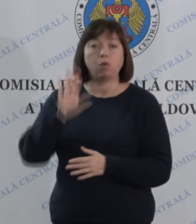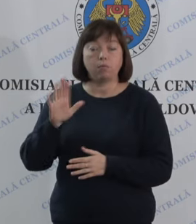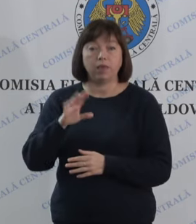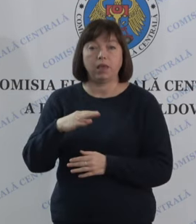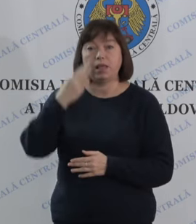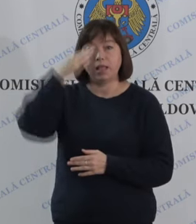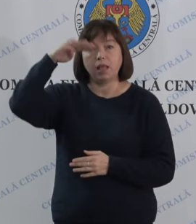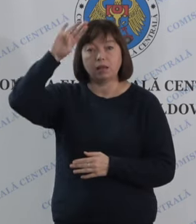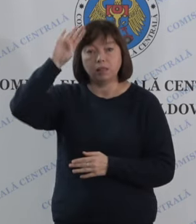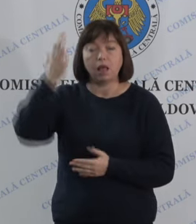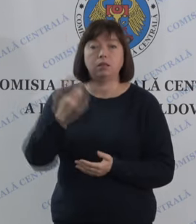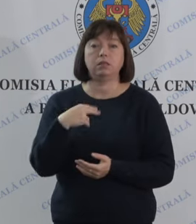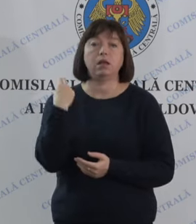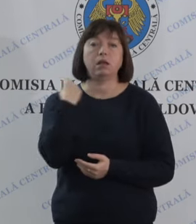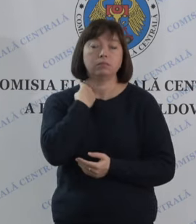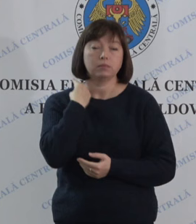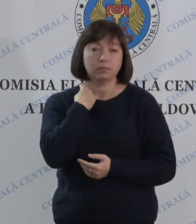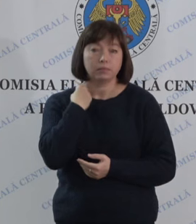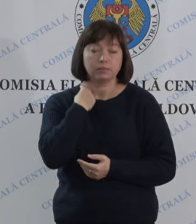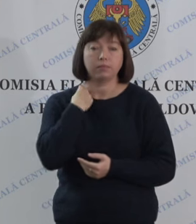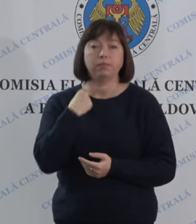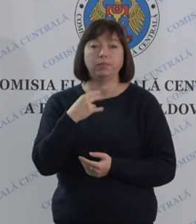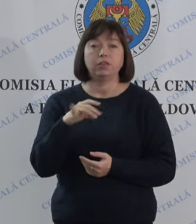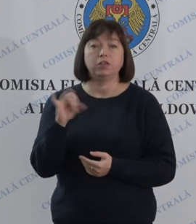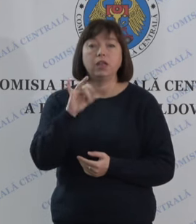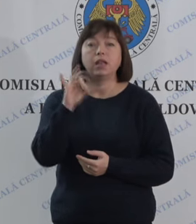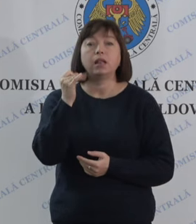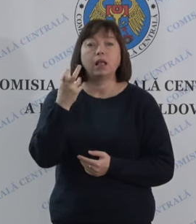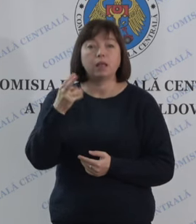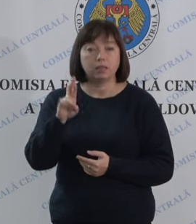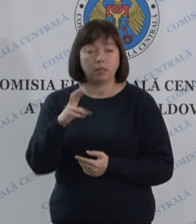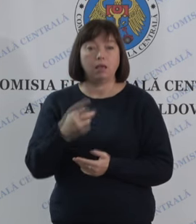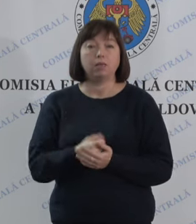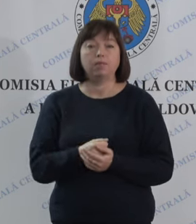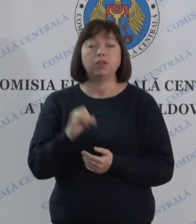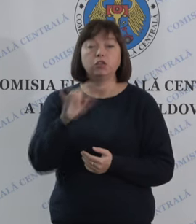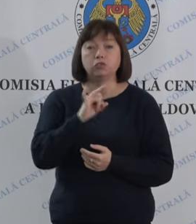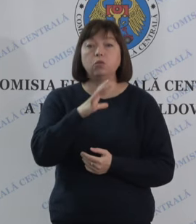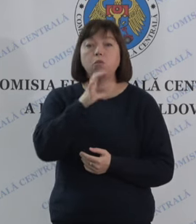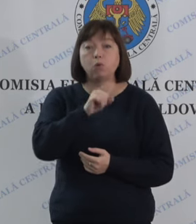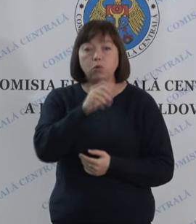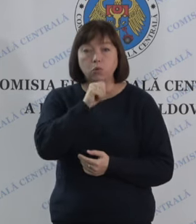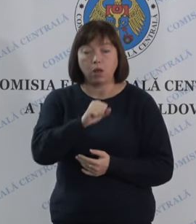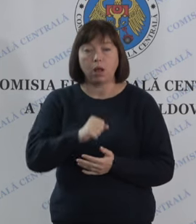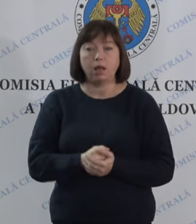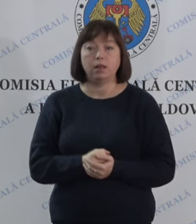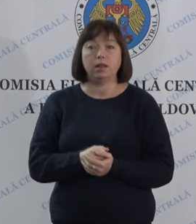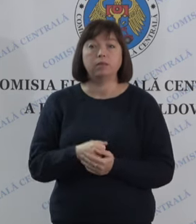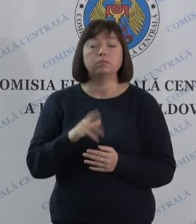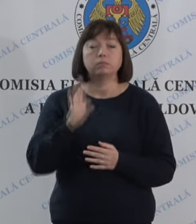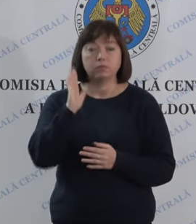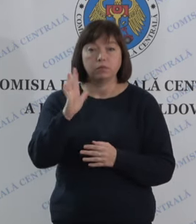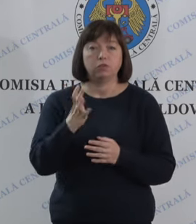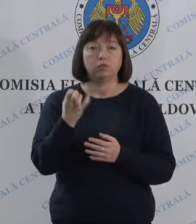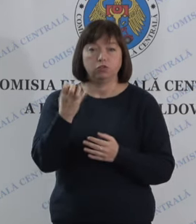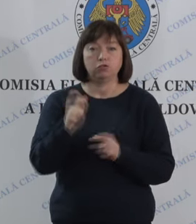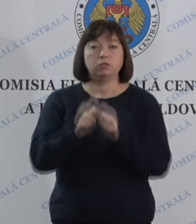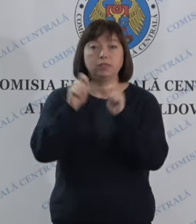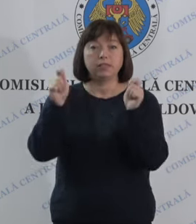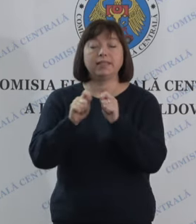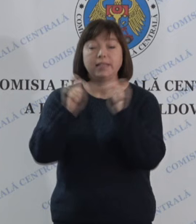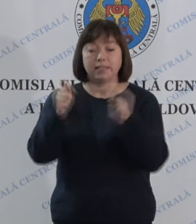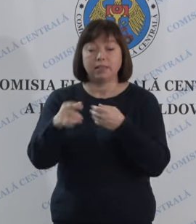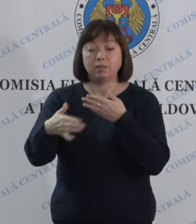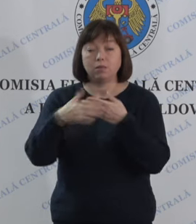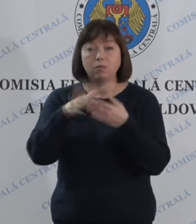Irlanda, Regatul Unit al Marii Britanii și Irlandei de Nord, și Portugalia. Urmează să se deschidă în